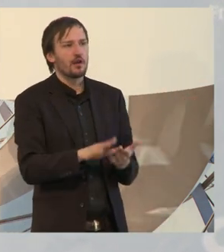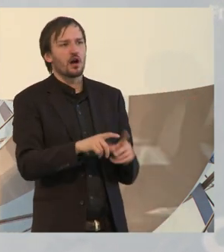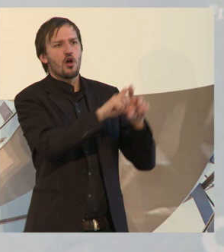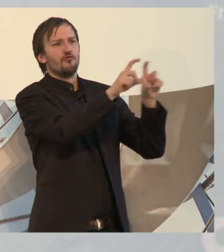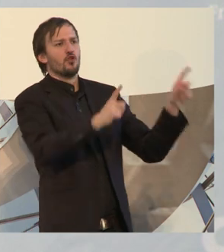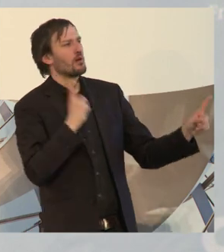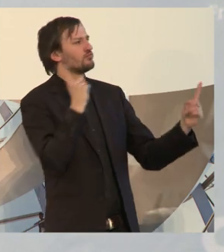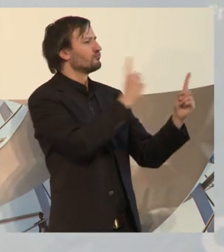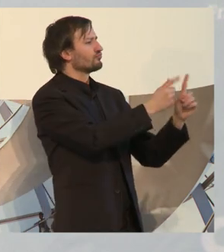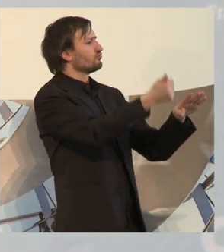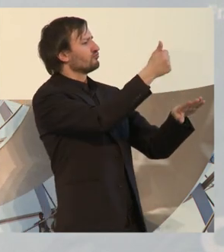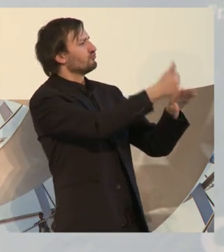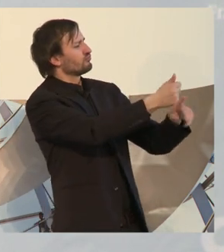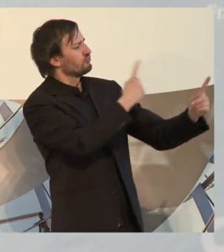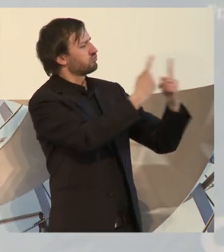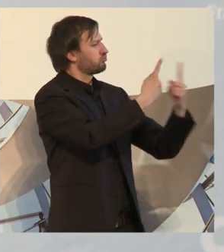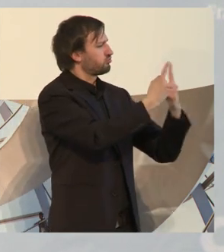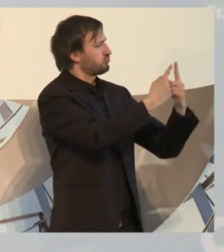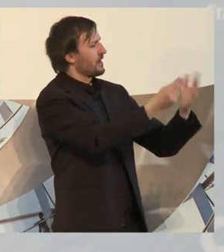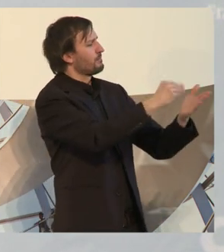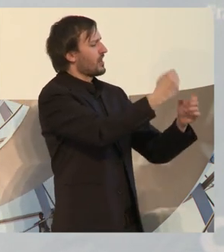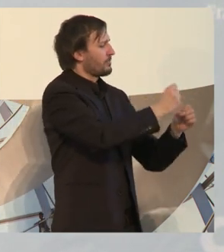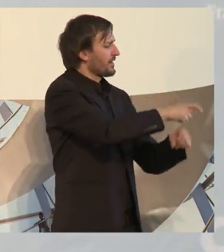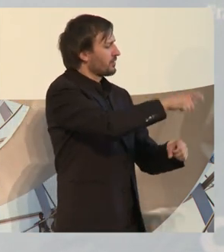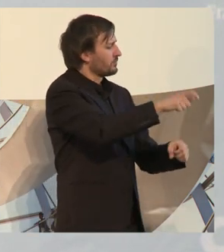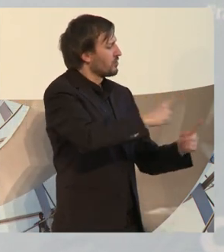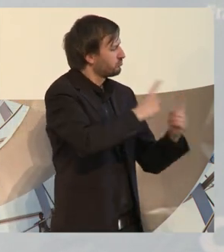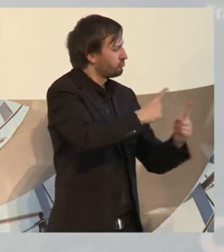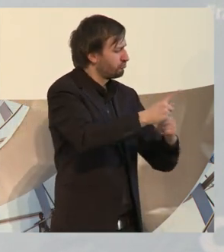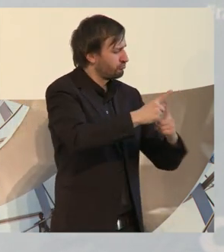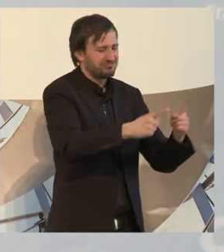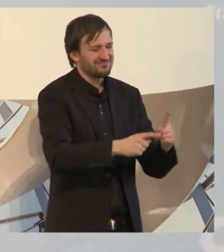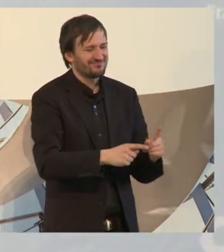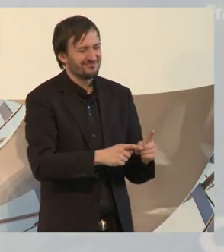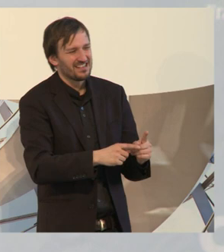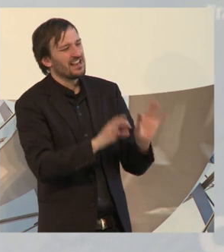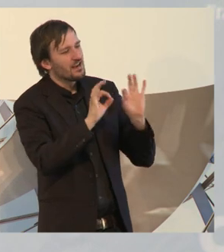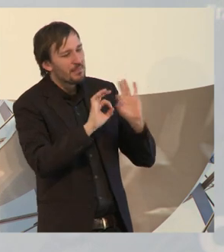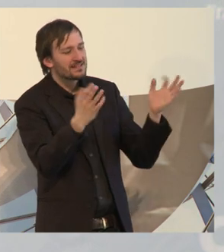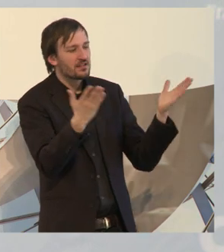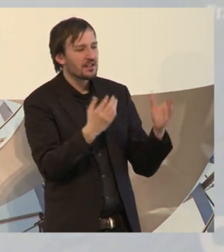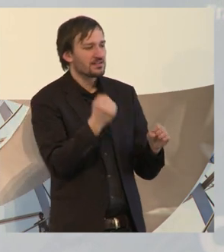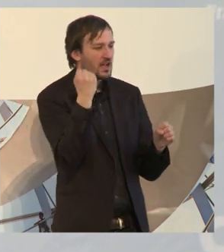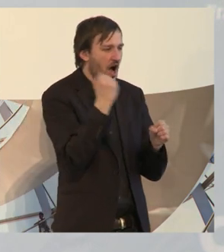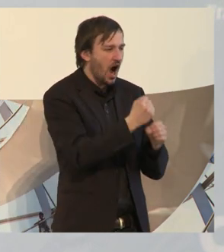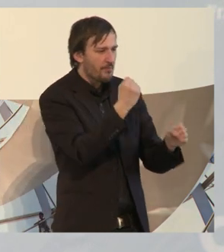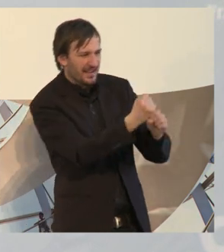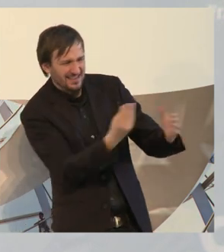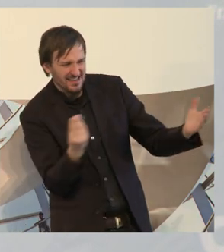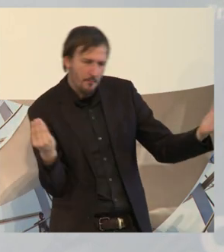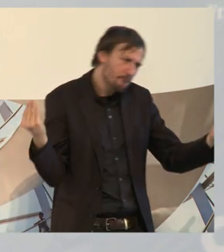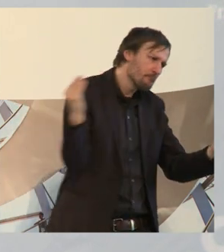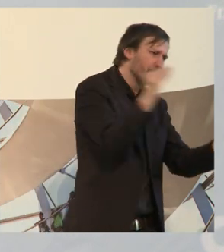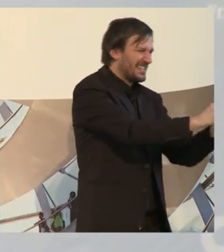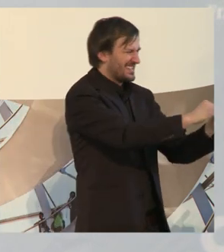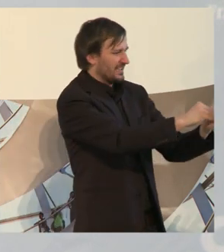Unternehmen, ich spreche mit dem Unternehmer, ich spreche mit den ganzen Mitarbeitern da. Am besten springt man in die Arbeitsbox und macht mit und kann aus